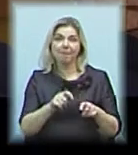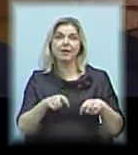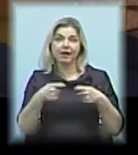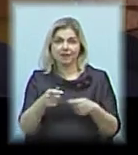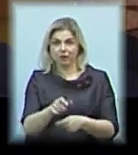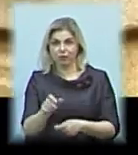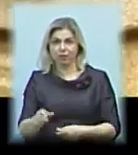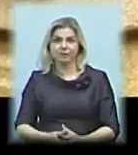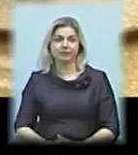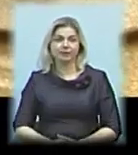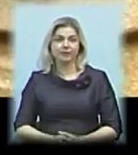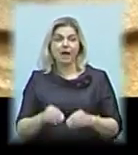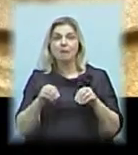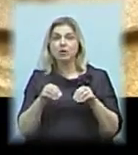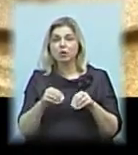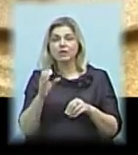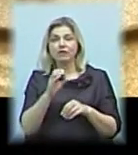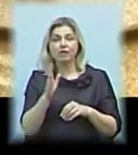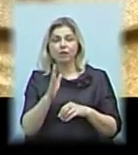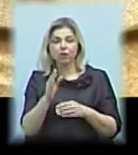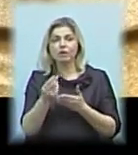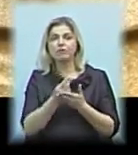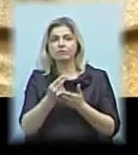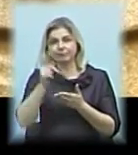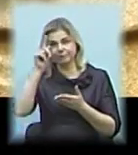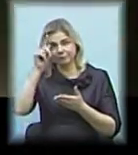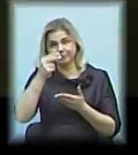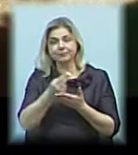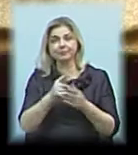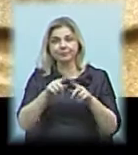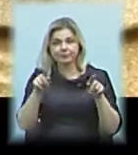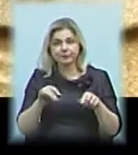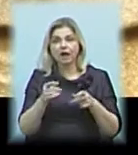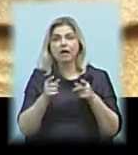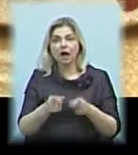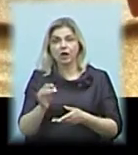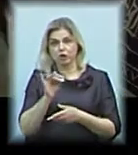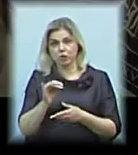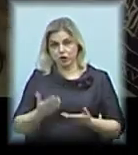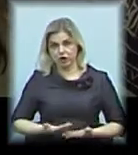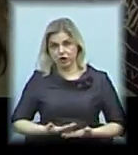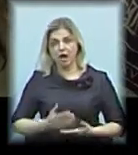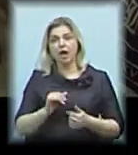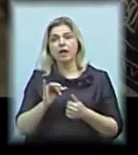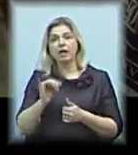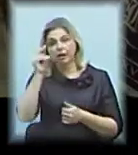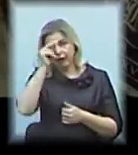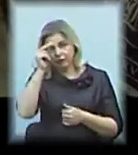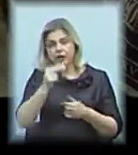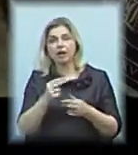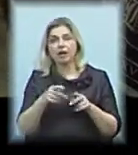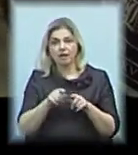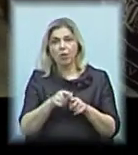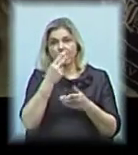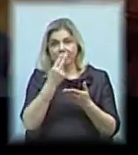і показати». Піском Світлана Воронцова малює мультиплікаційні картини та реальні історії з життя. Крім того, навчає цьому виду